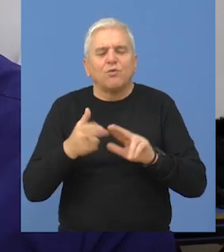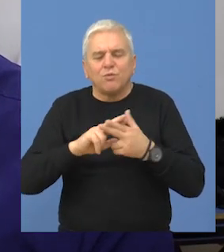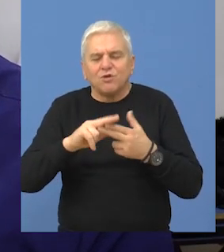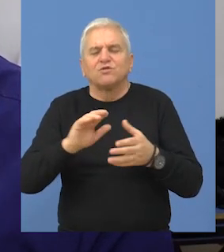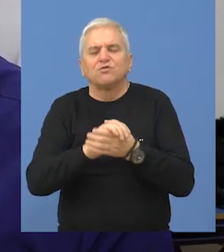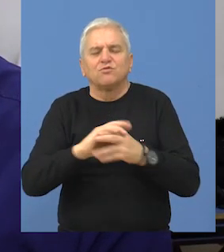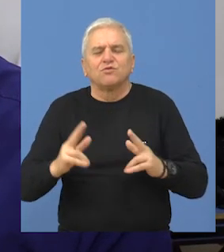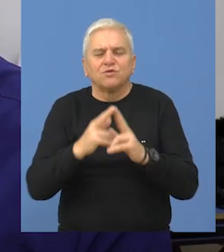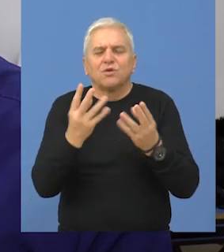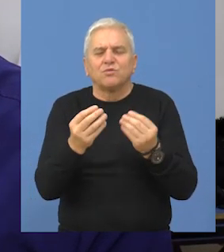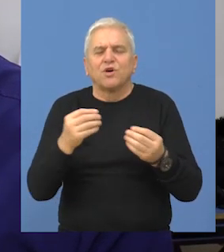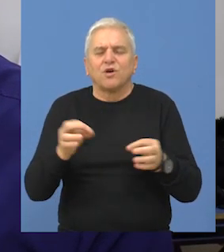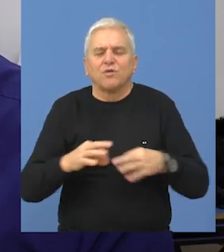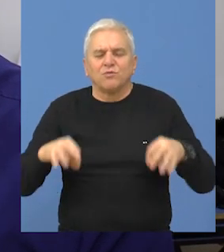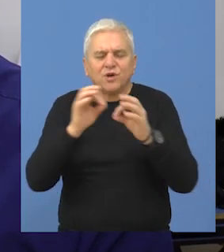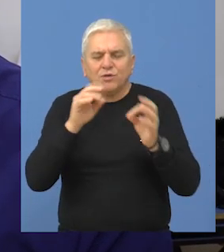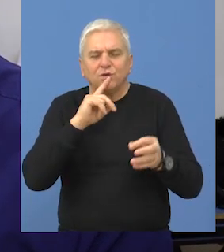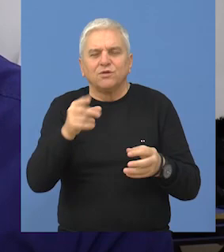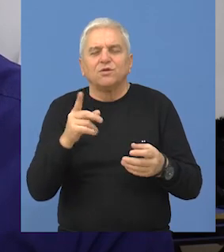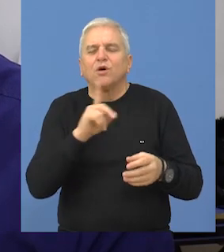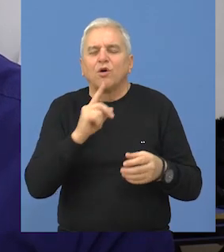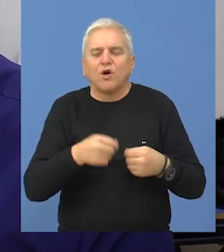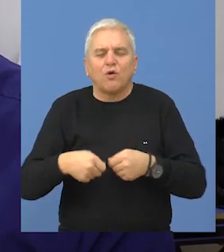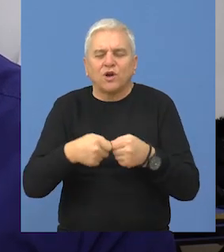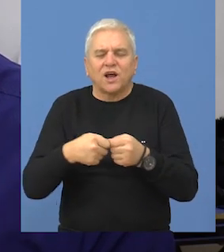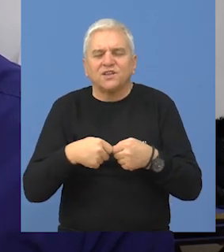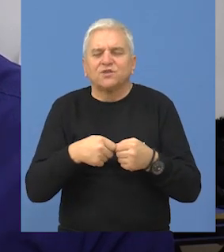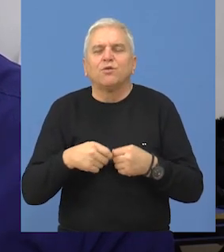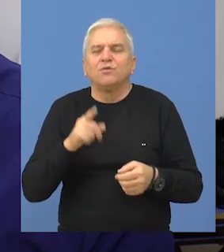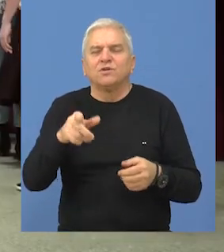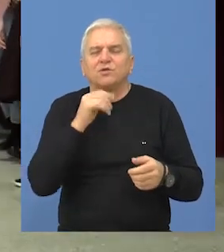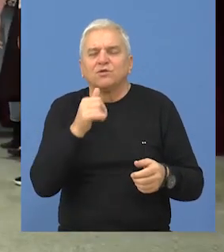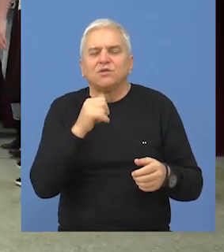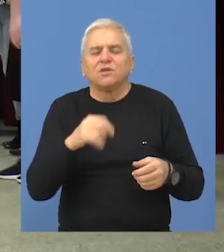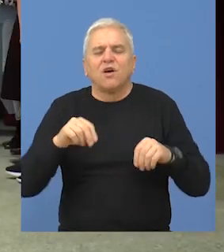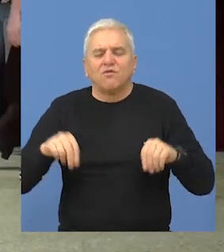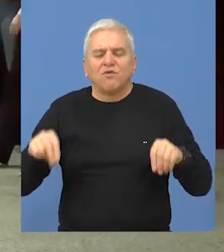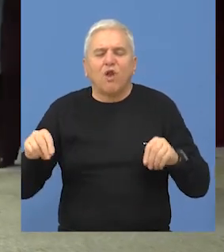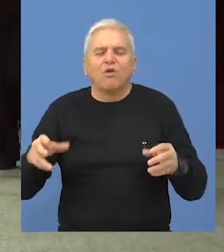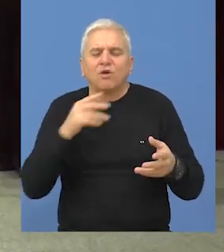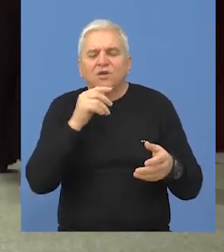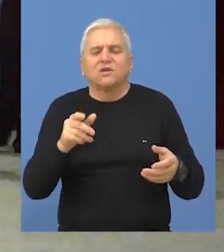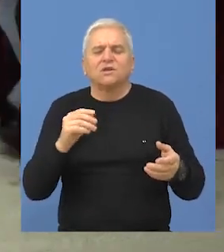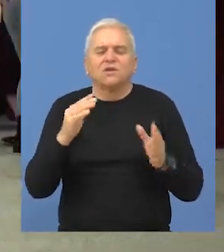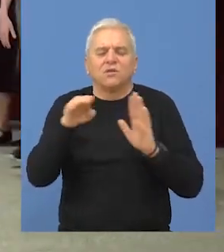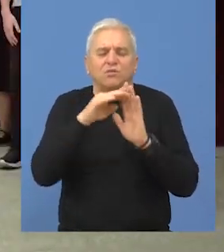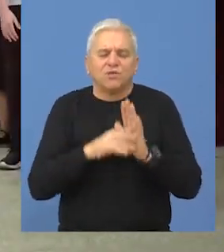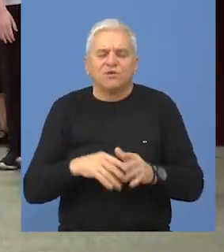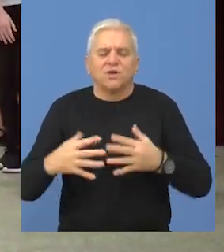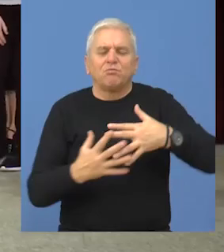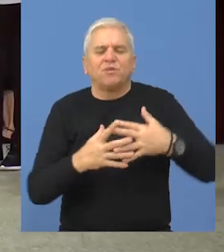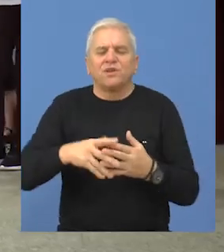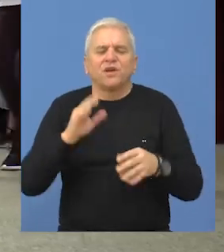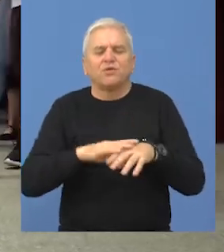na raznim programima koji im organizujemo. To su folklorni programi,